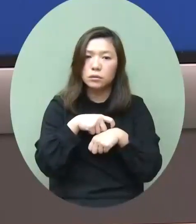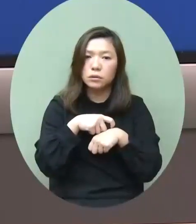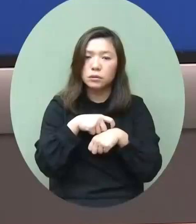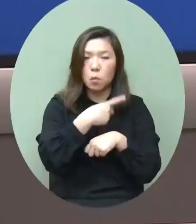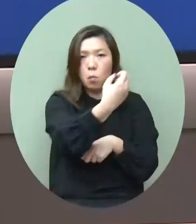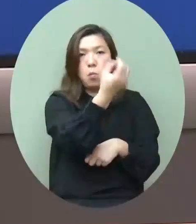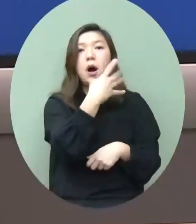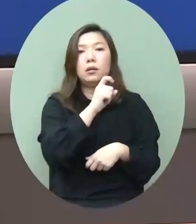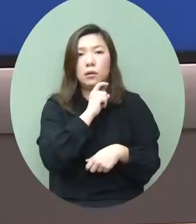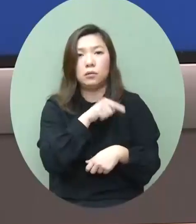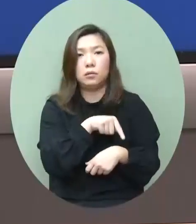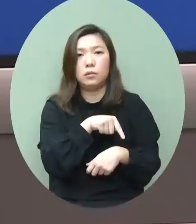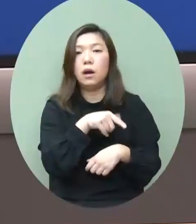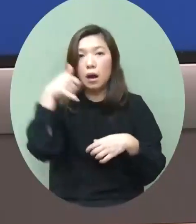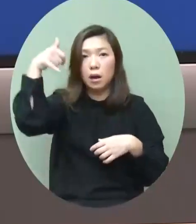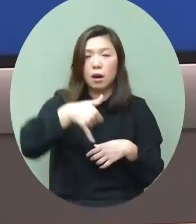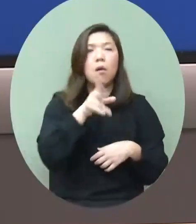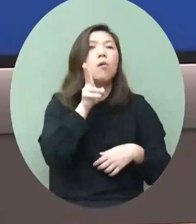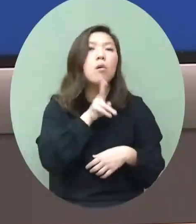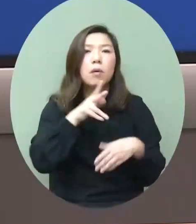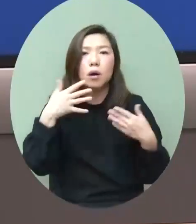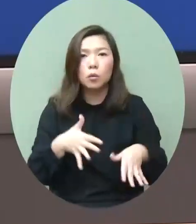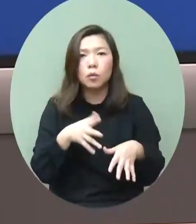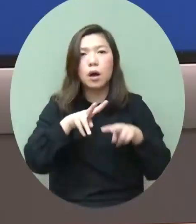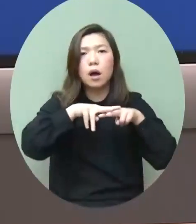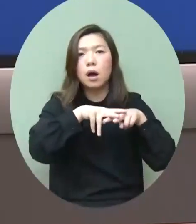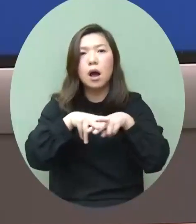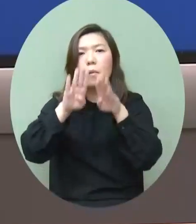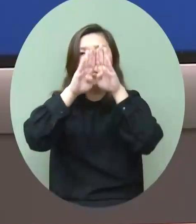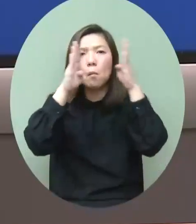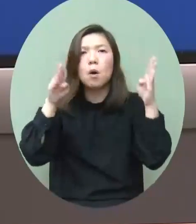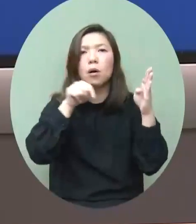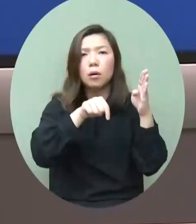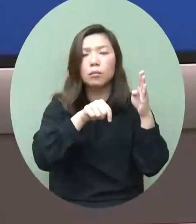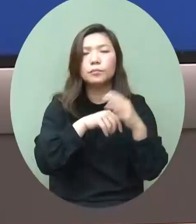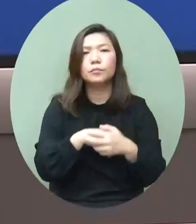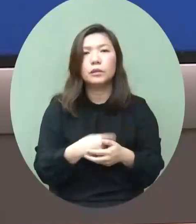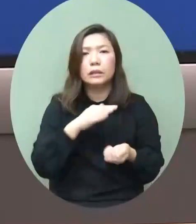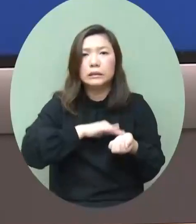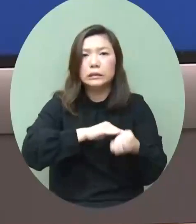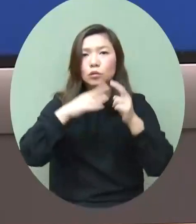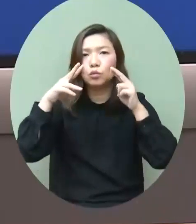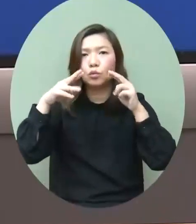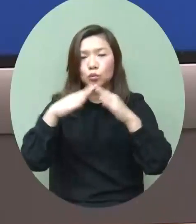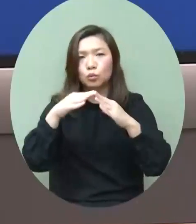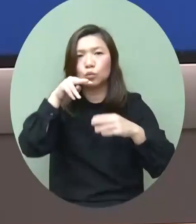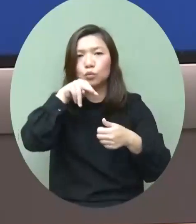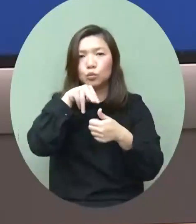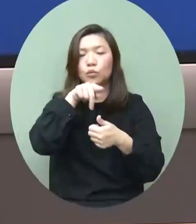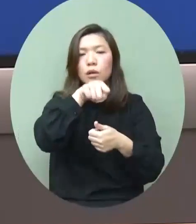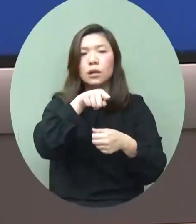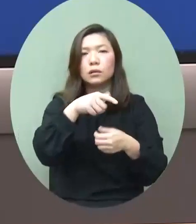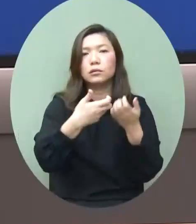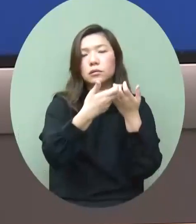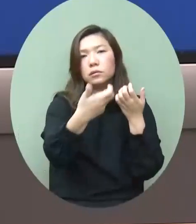告訴我他們來了這兩個禮拜在亞洲國際博覽館醫管局的社區治療中心